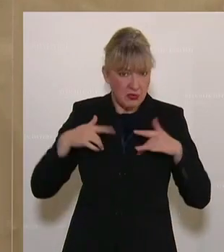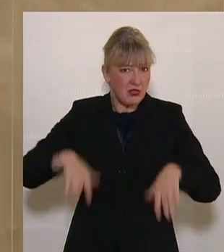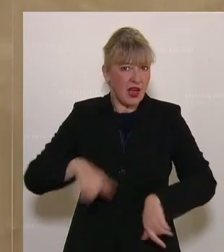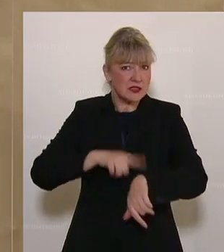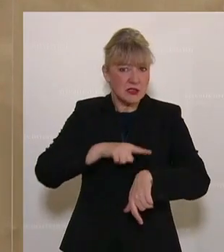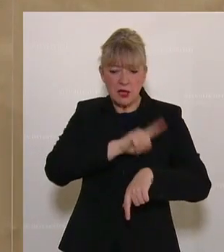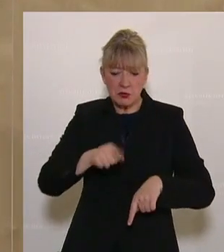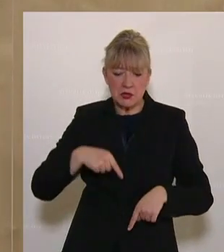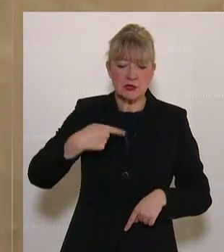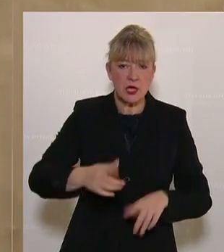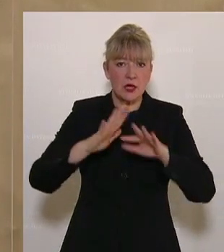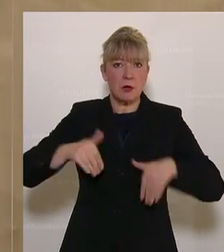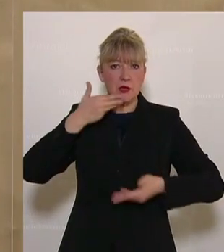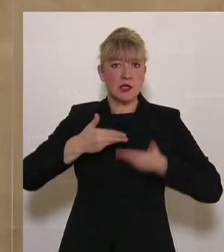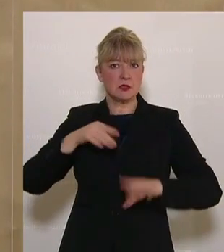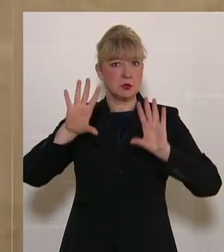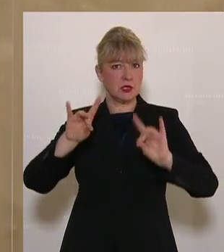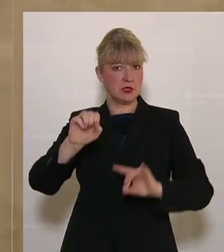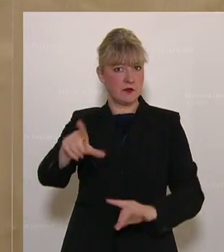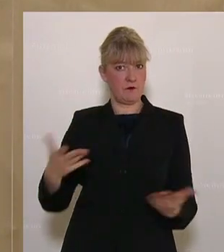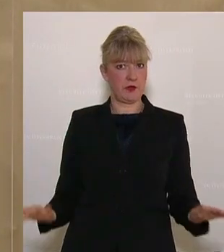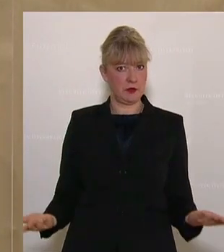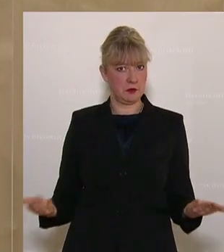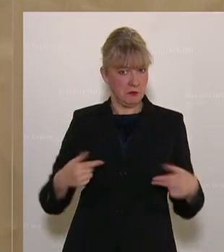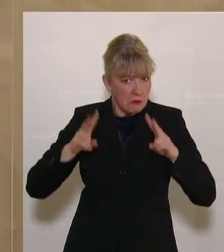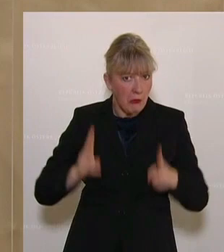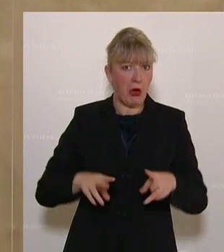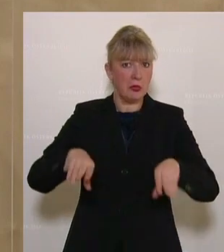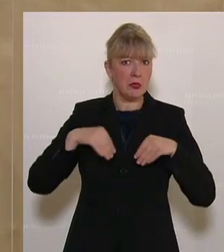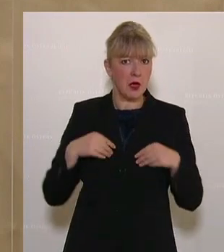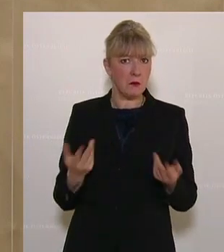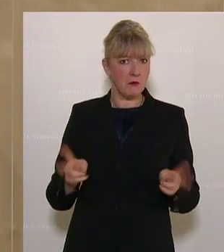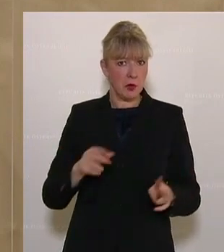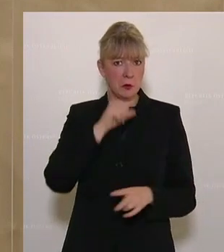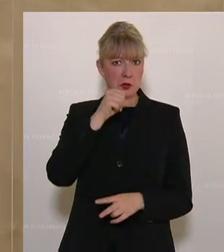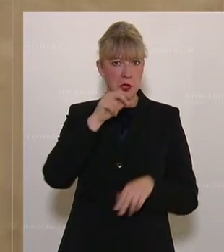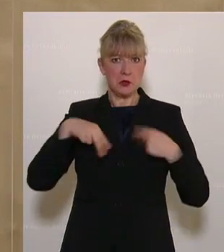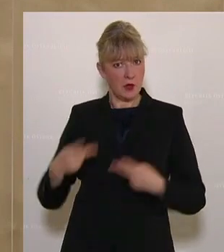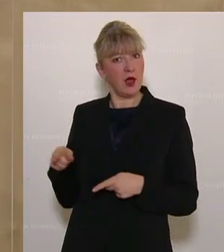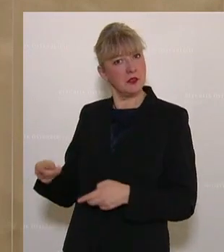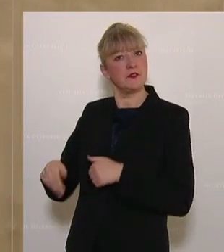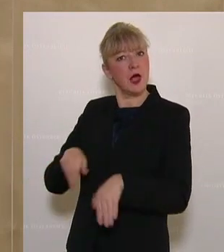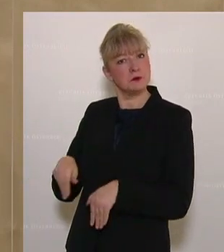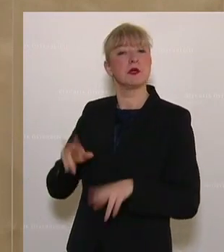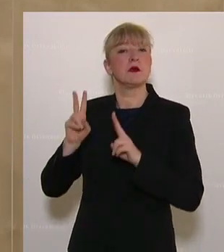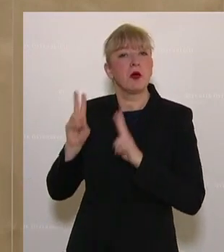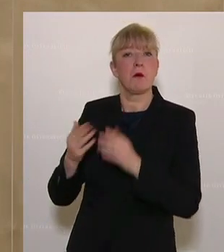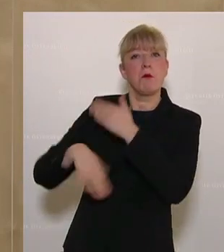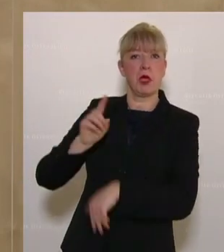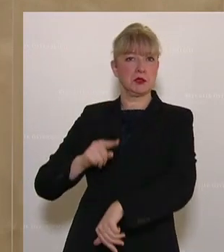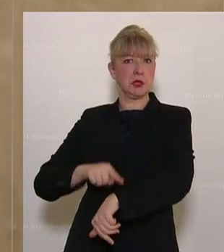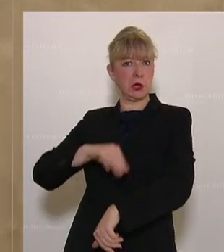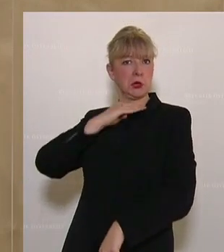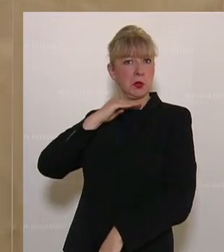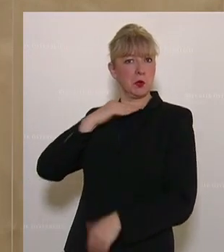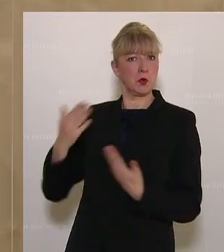zur nächsten Plenarsitzung am 10.12. nehmen können. Dann hätte der Finanzminister mehr als genug